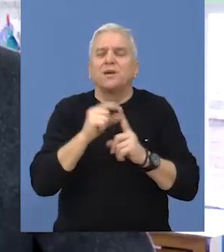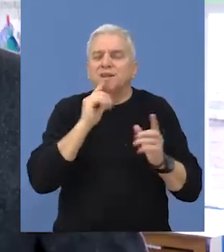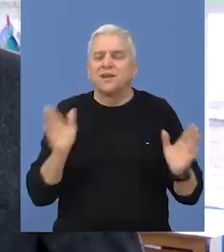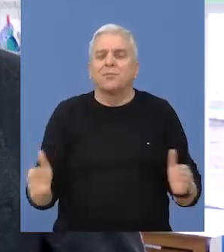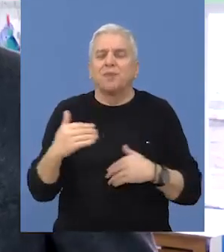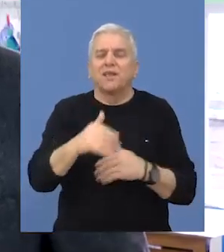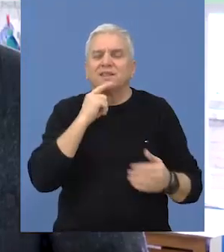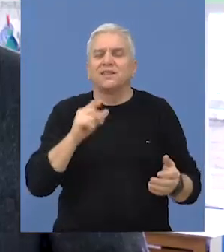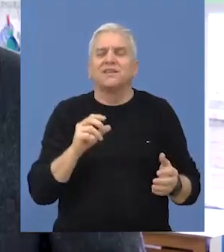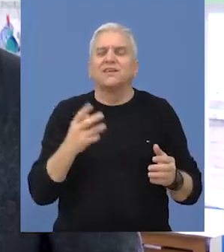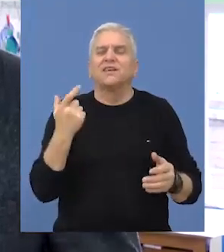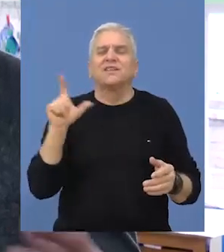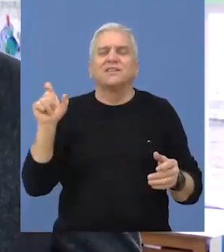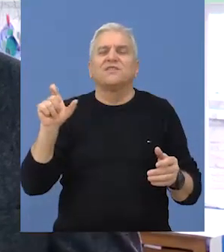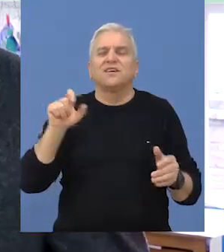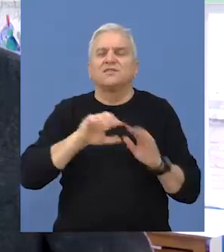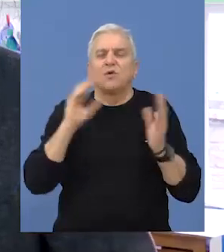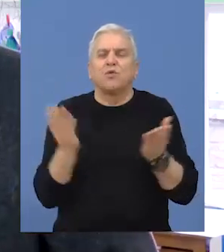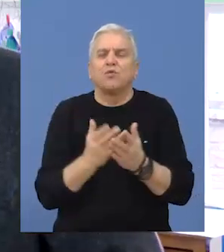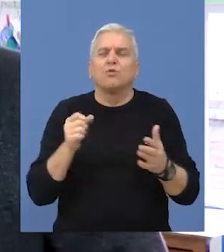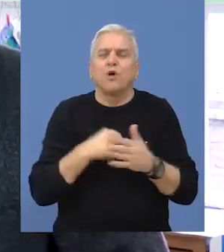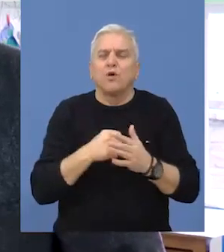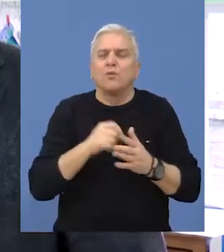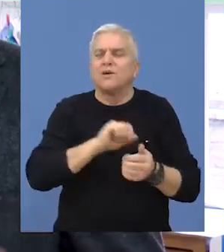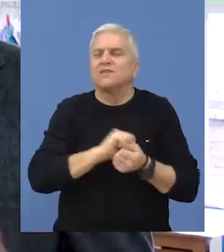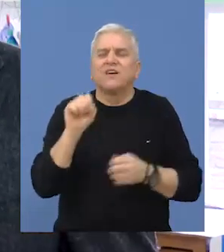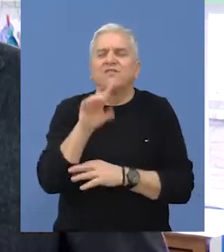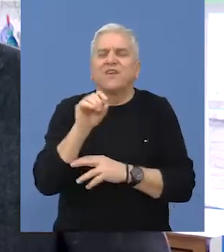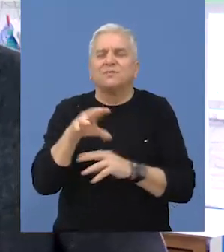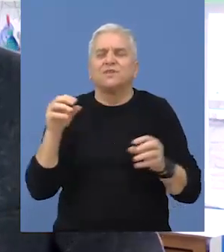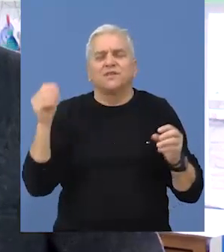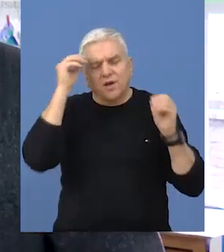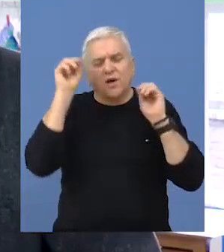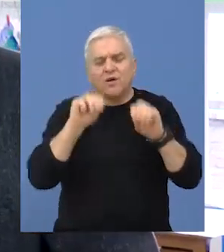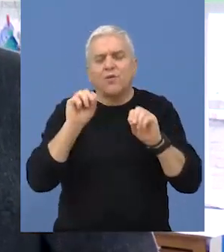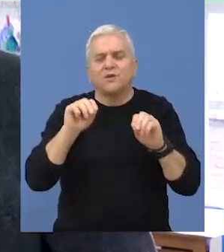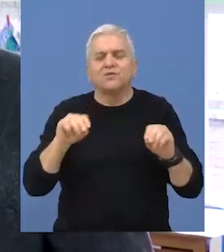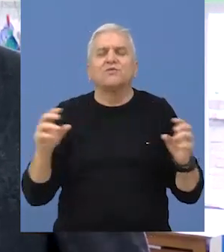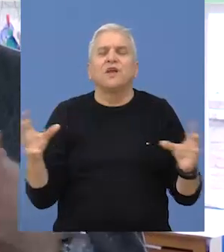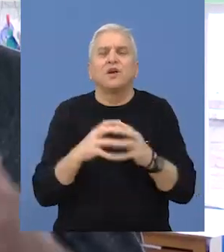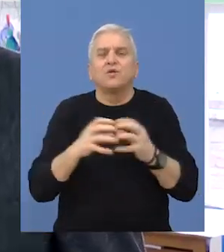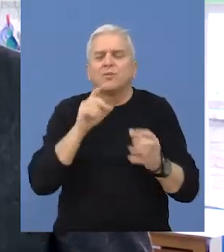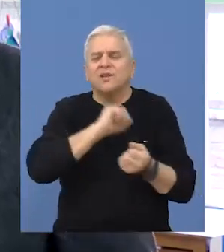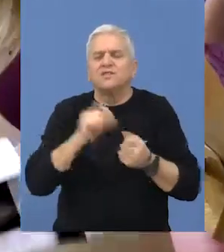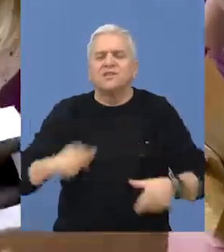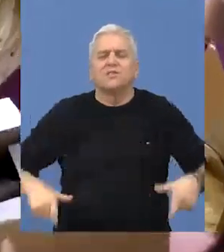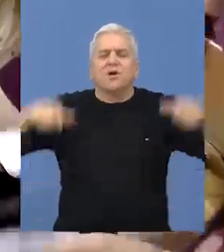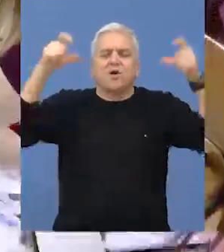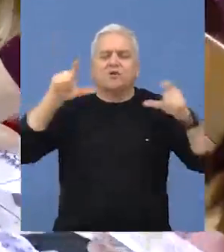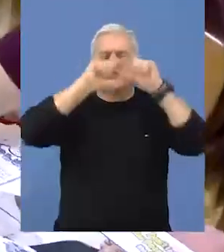Pertinija, dakle paketići, 200 paketića čini mi se ukupno ima, za sve vaspitno-obrazovne grupe u svim